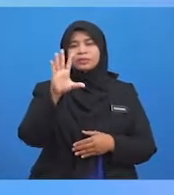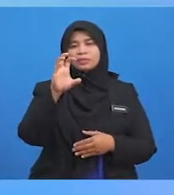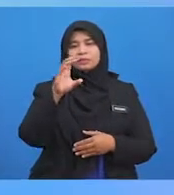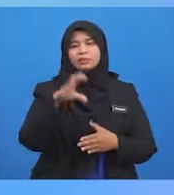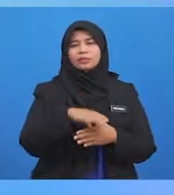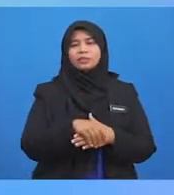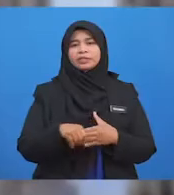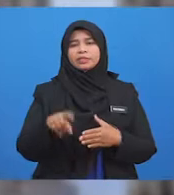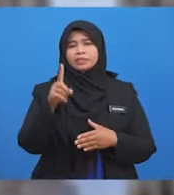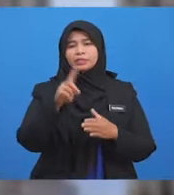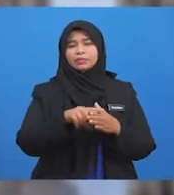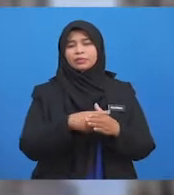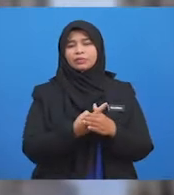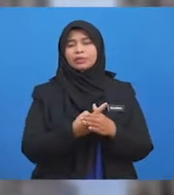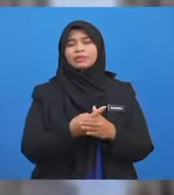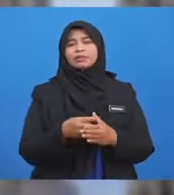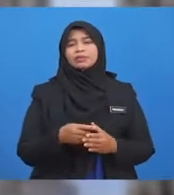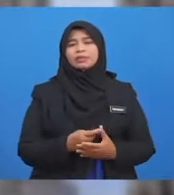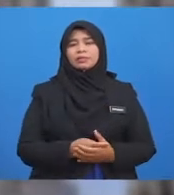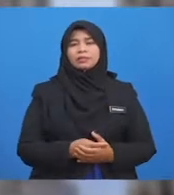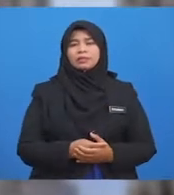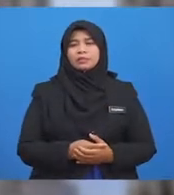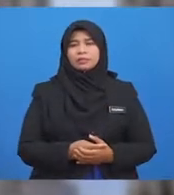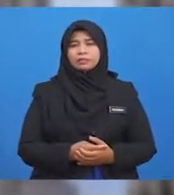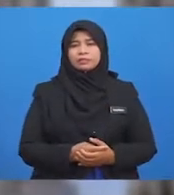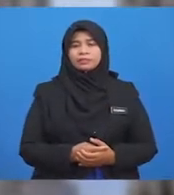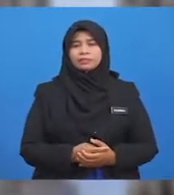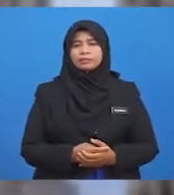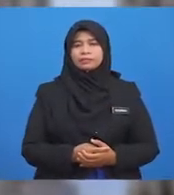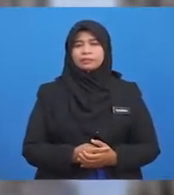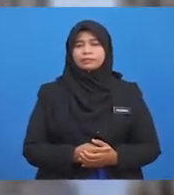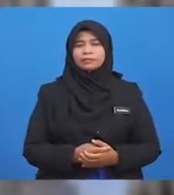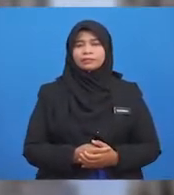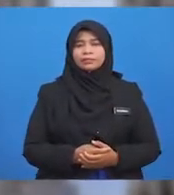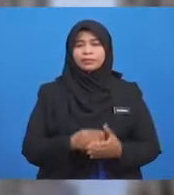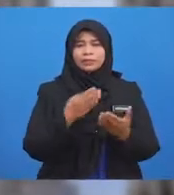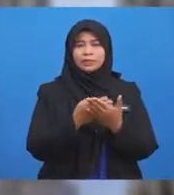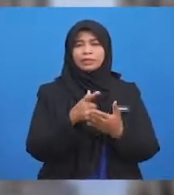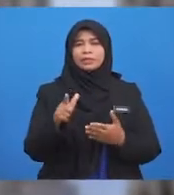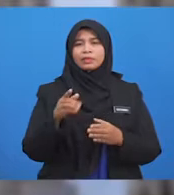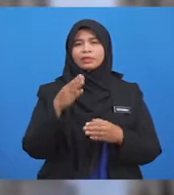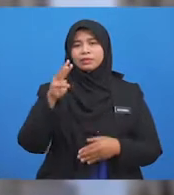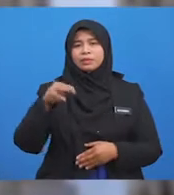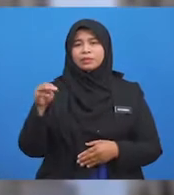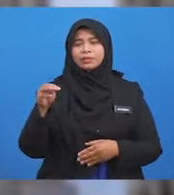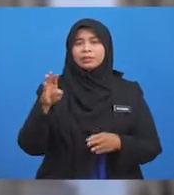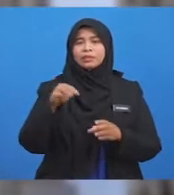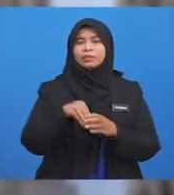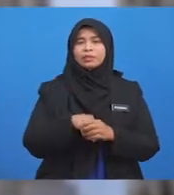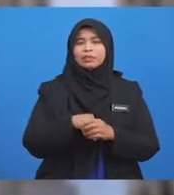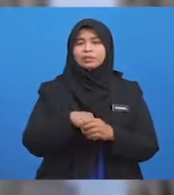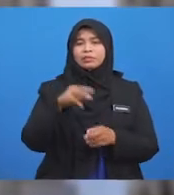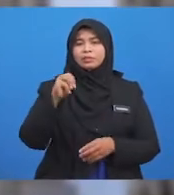Pembahagian Akad Menurut Islam Baiklah Murid-murid Dalam Mu